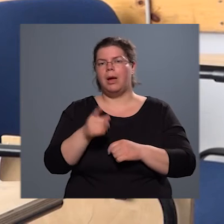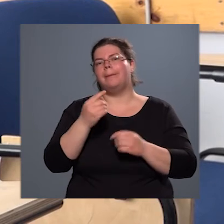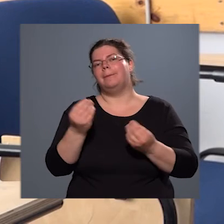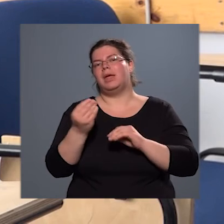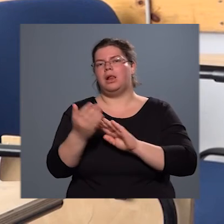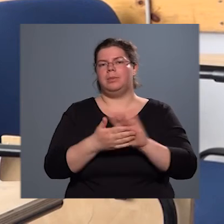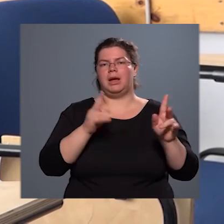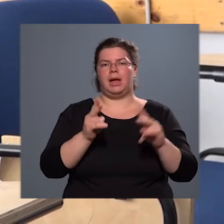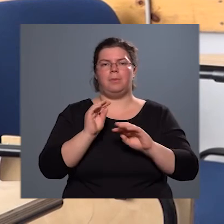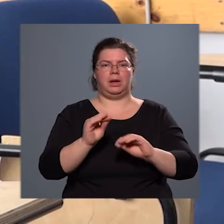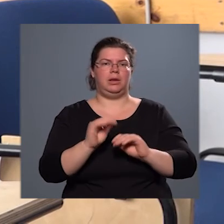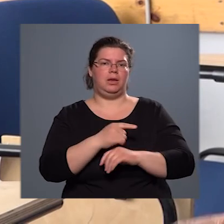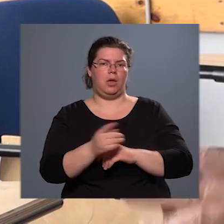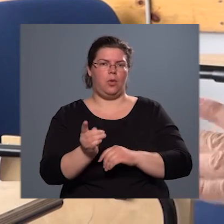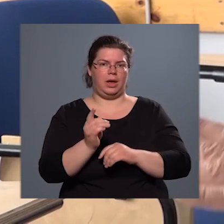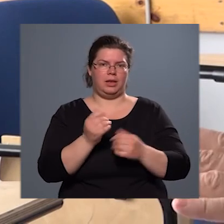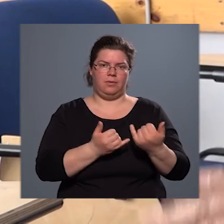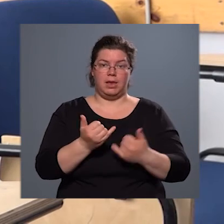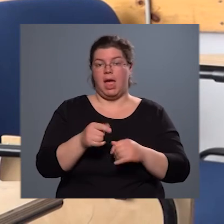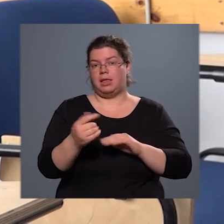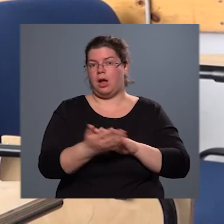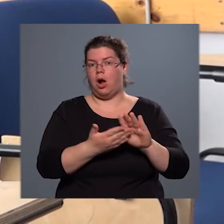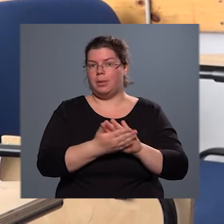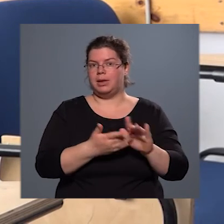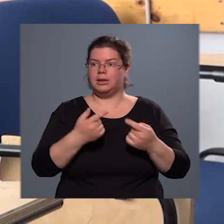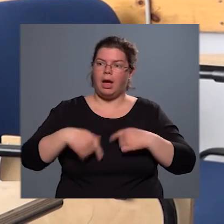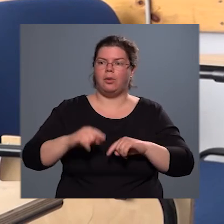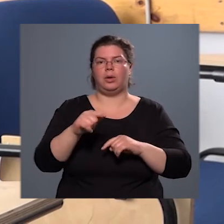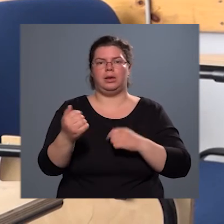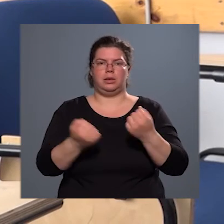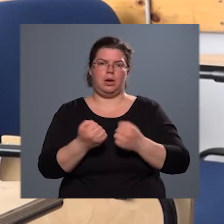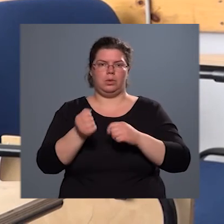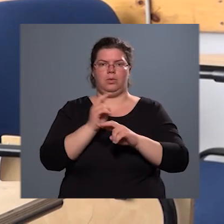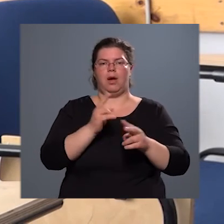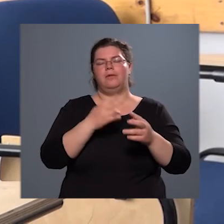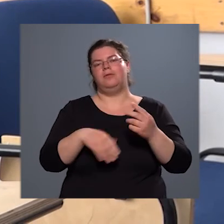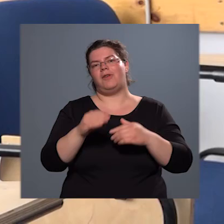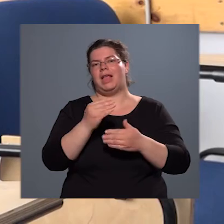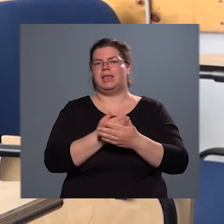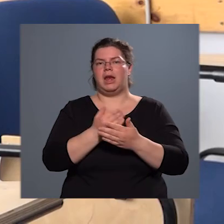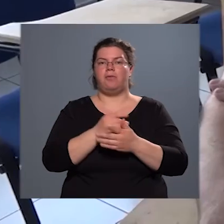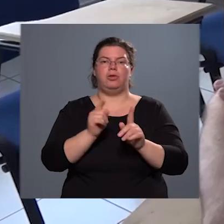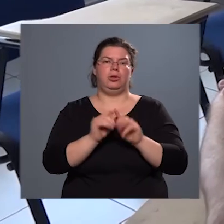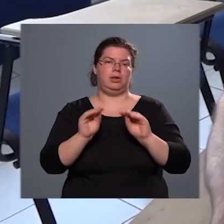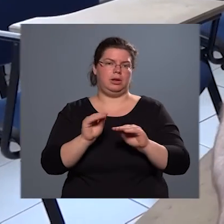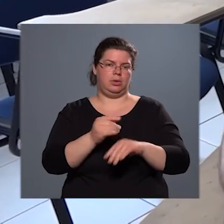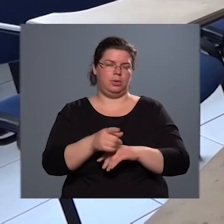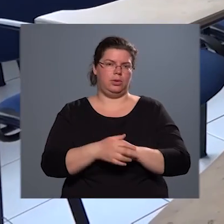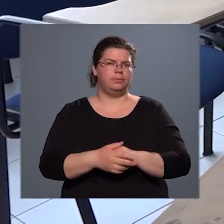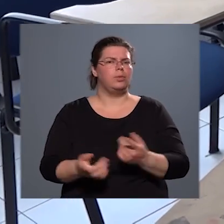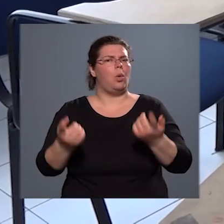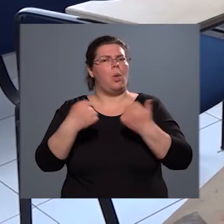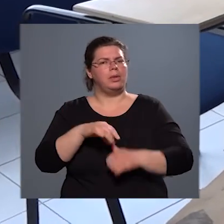vezetni, és ez alapján nekünk ez az autó föl van szerelve, ezeket használjuk, tehát így tanítjuk őket. Honnan az